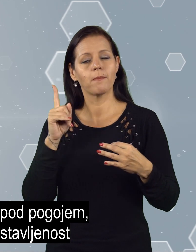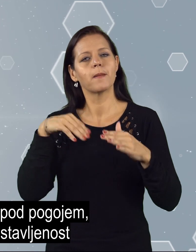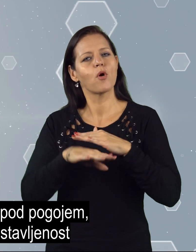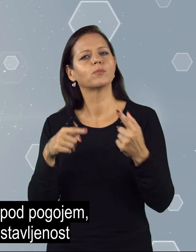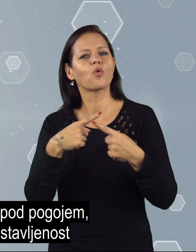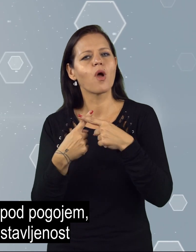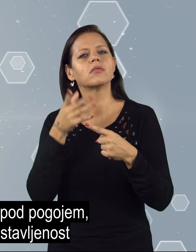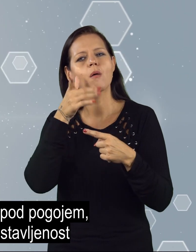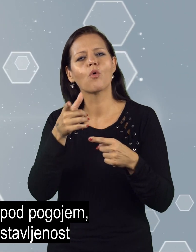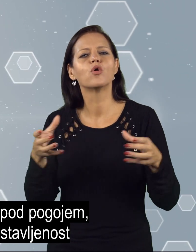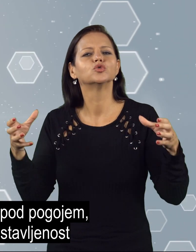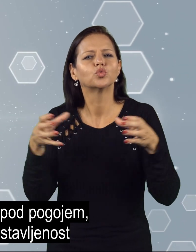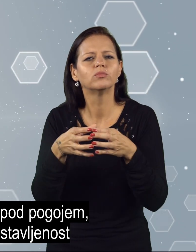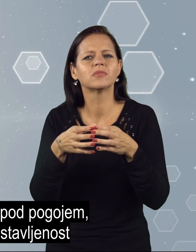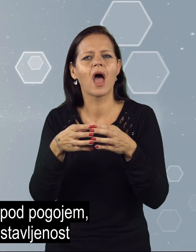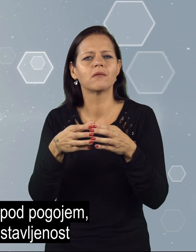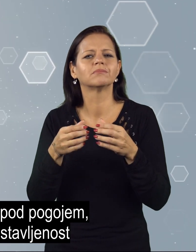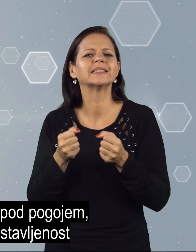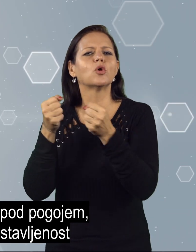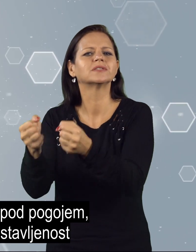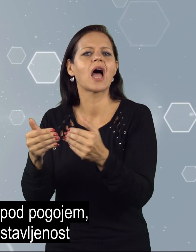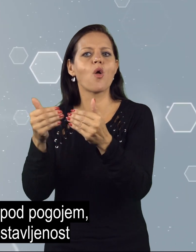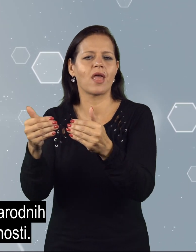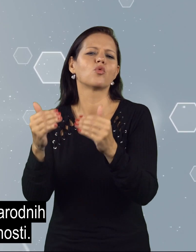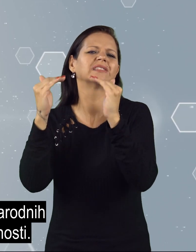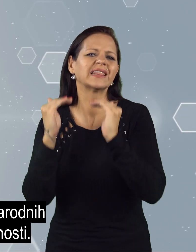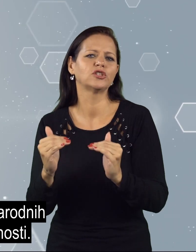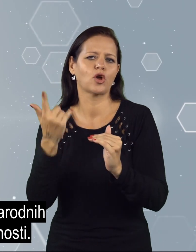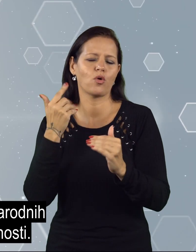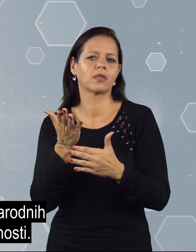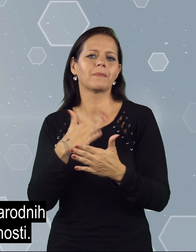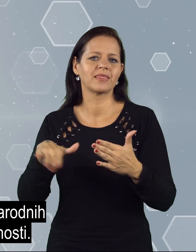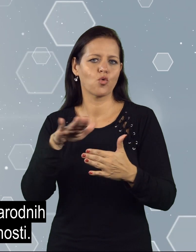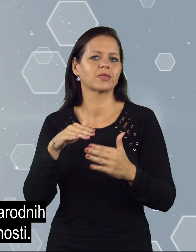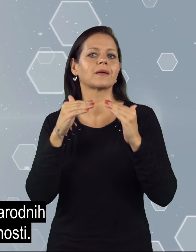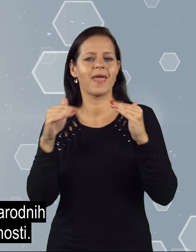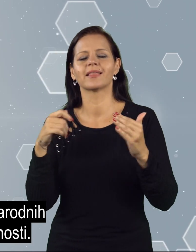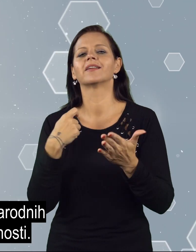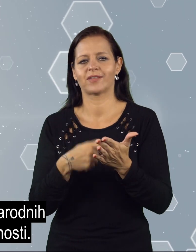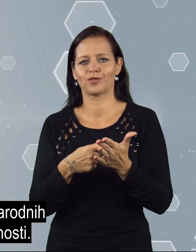Pod pogojem, da bo skupna izpostavljenost nižja od mednarodnih mejnih vrednosti.